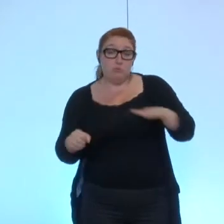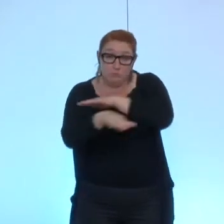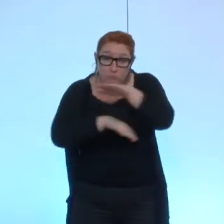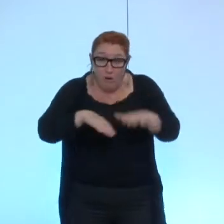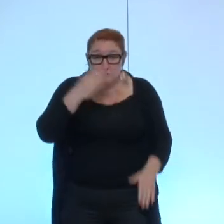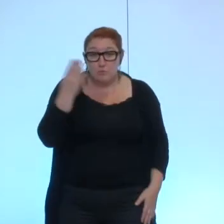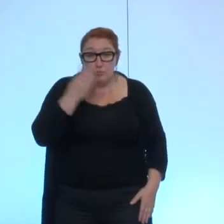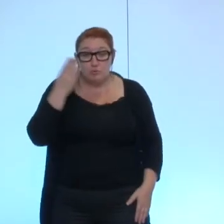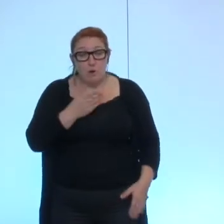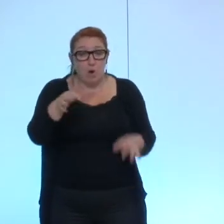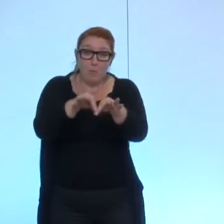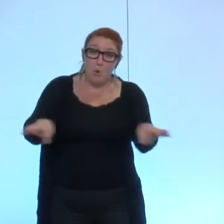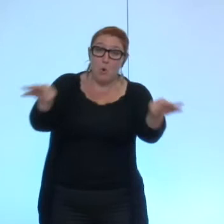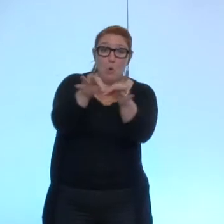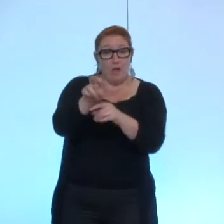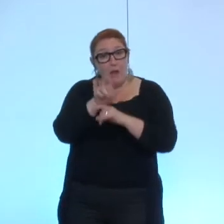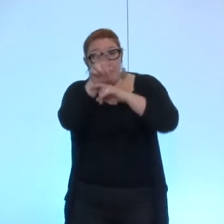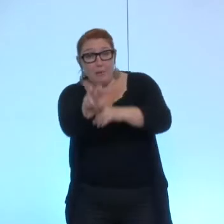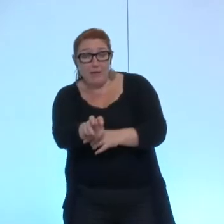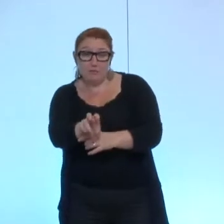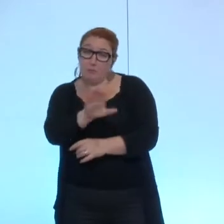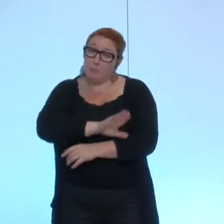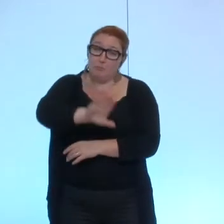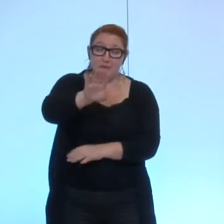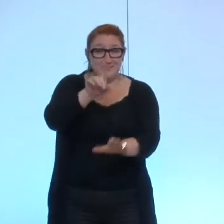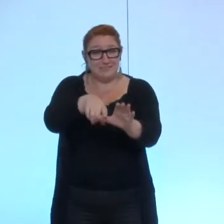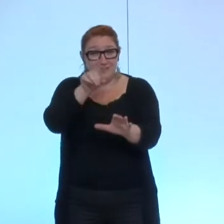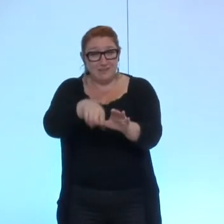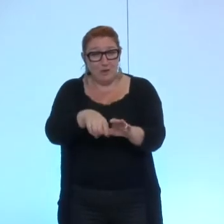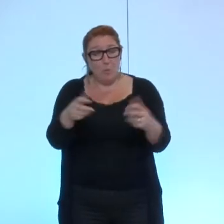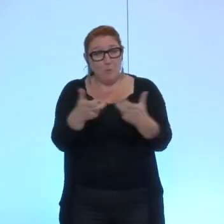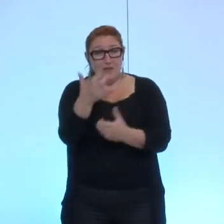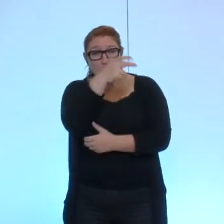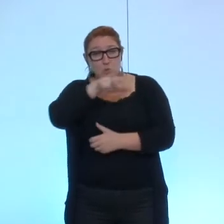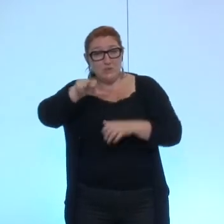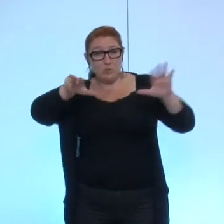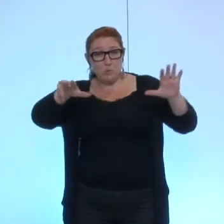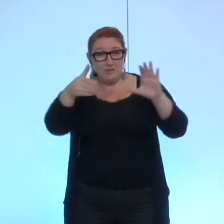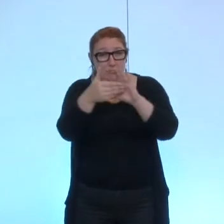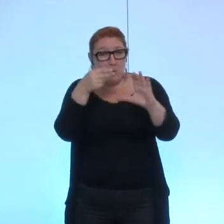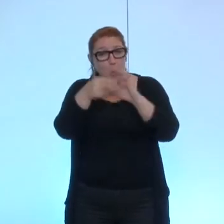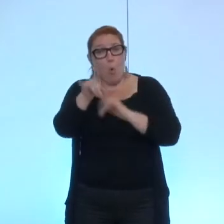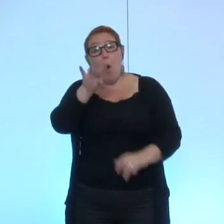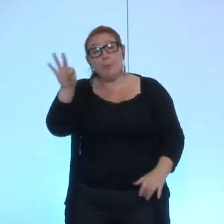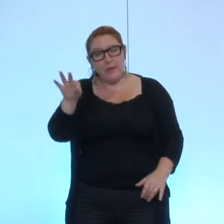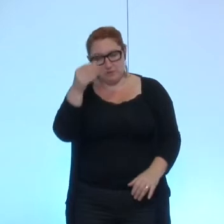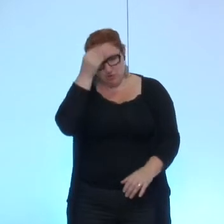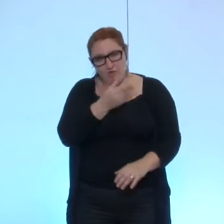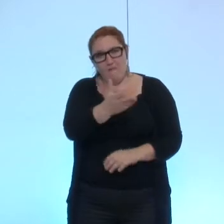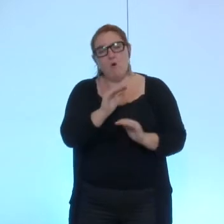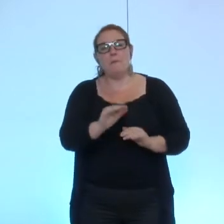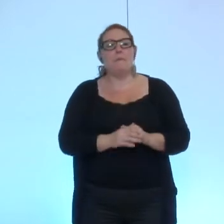'abonder un local qui sert principalement au syndicat à hauteur de 308 000 euros hors taxes il faut quand même le signaler nous voulons